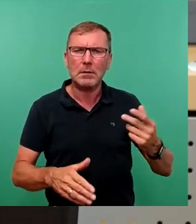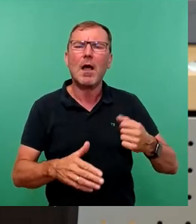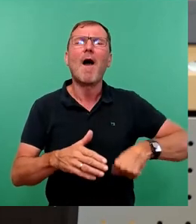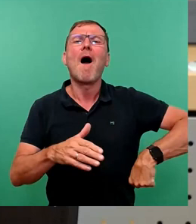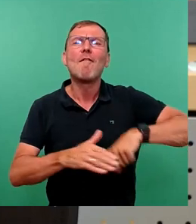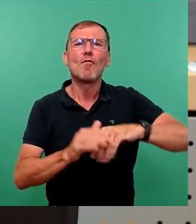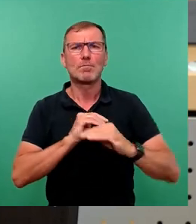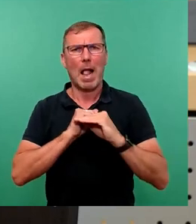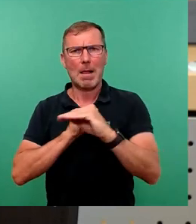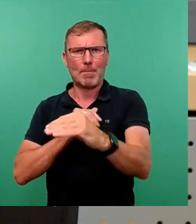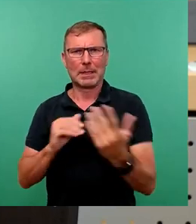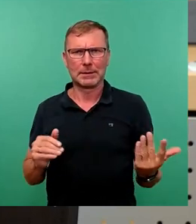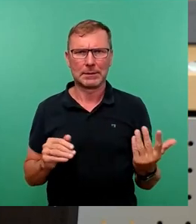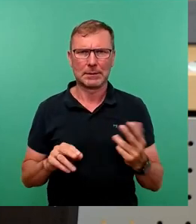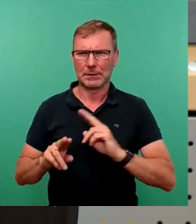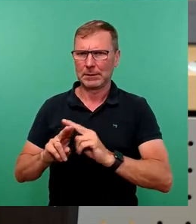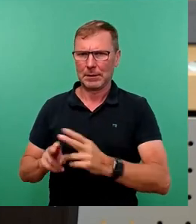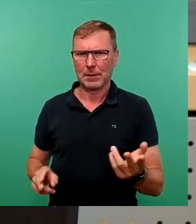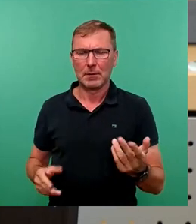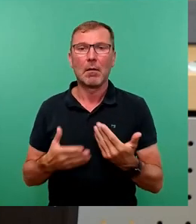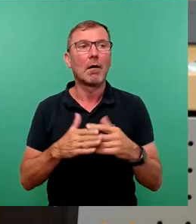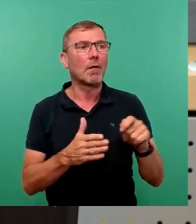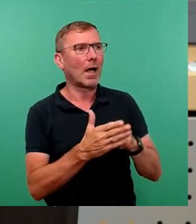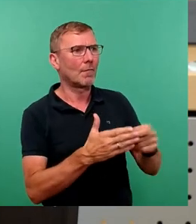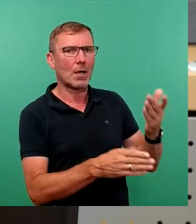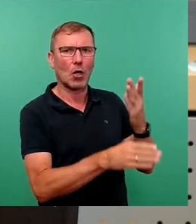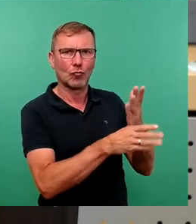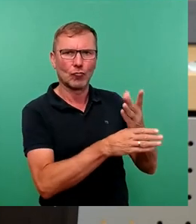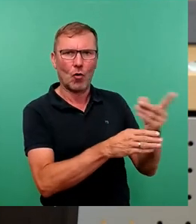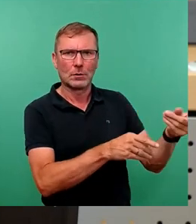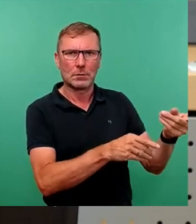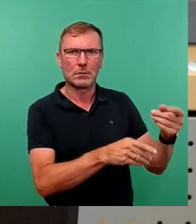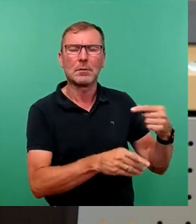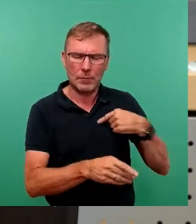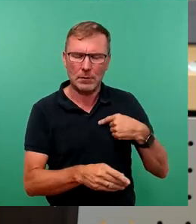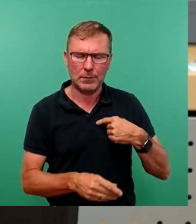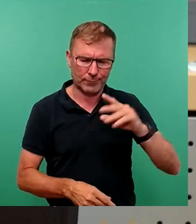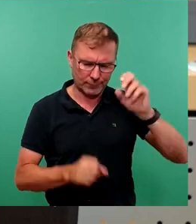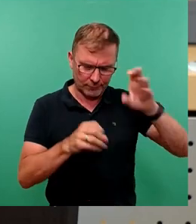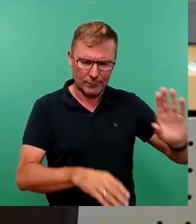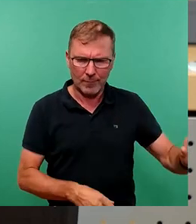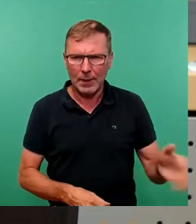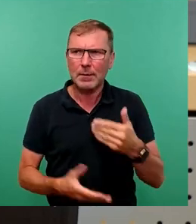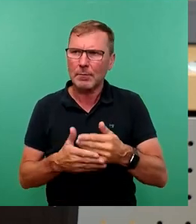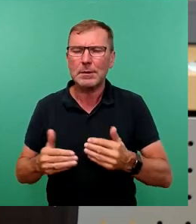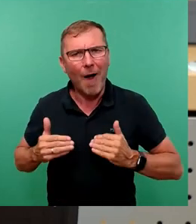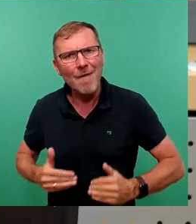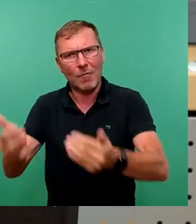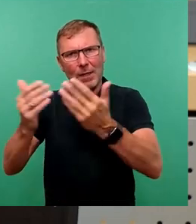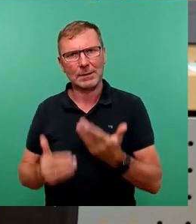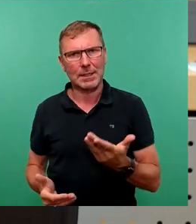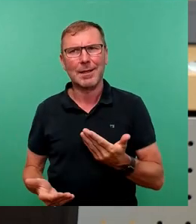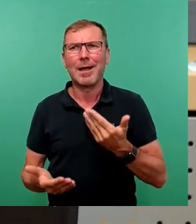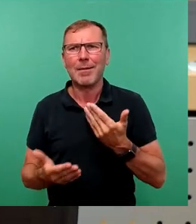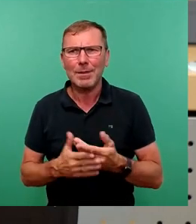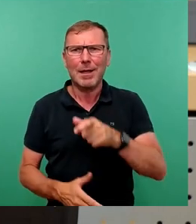Fußballplätze, da haben sich ja welche von den Freien Wählern schon mal drauf gestürzt und wir haben es dann einfach nur noch durchgewunken, damit es dort vorwärts geht, damit eben